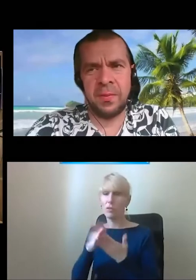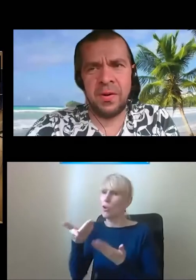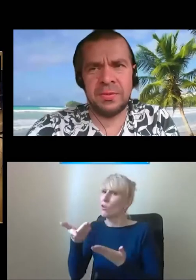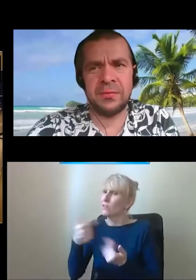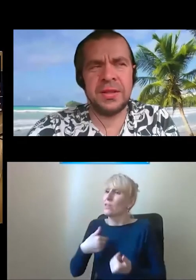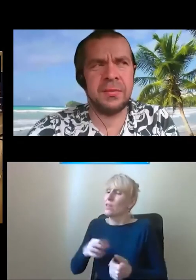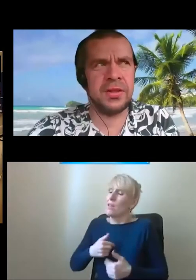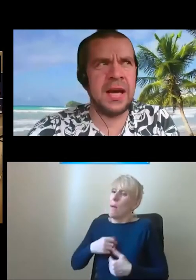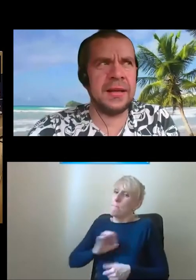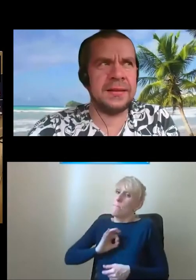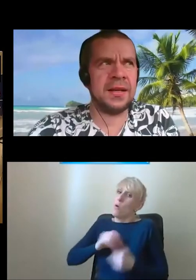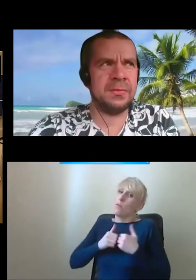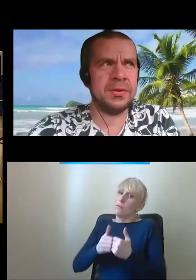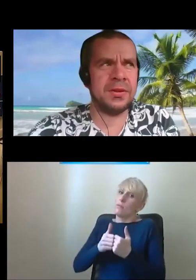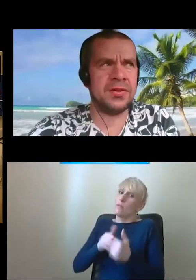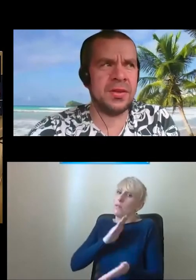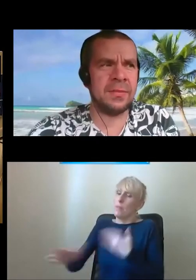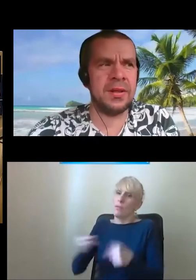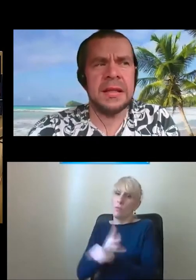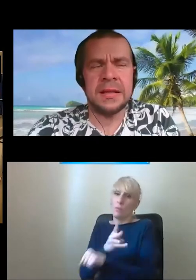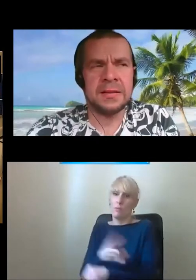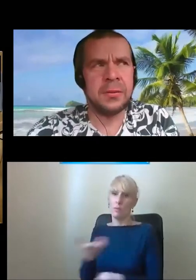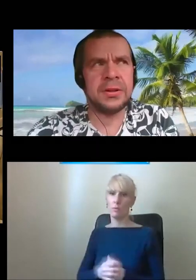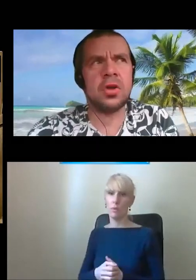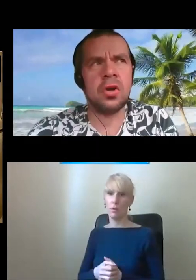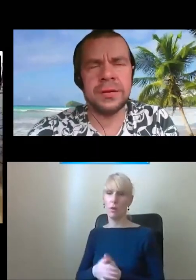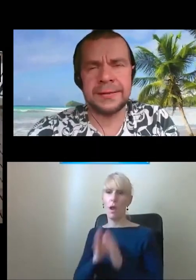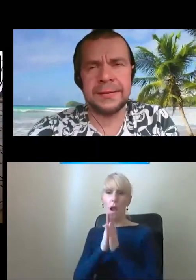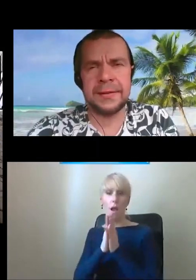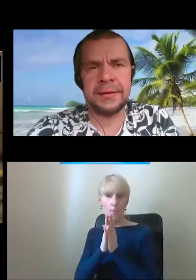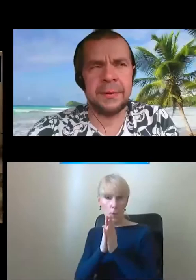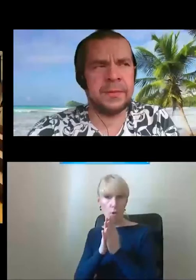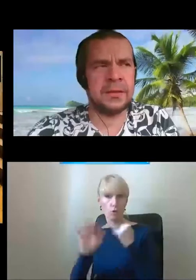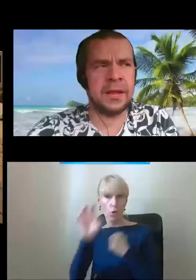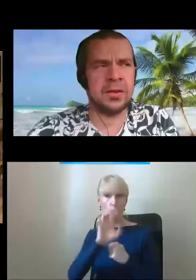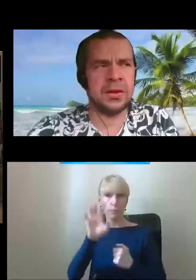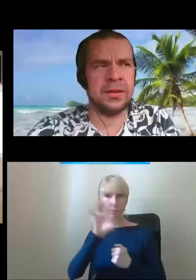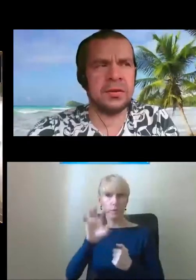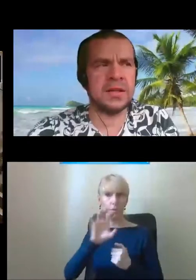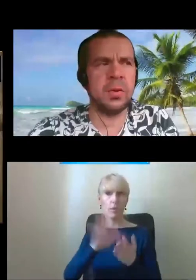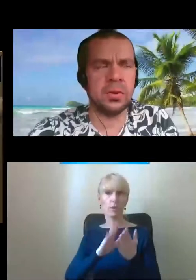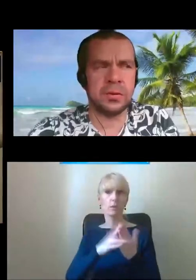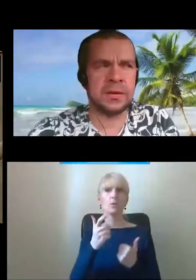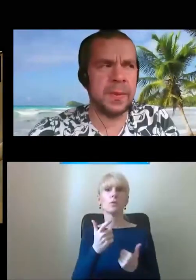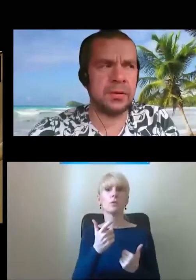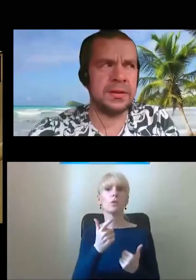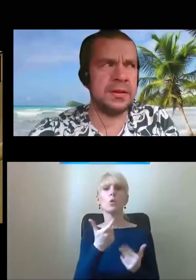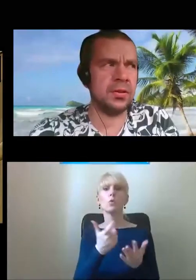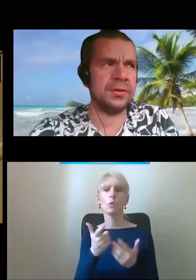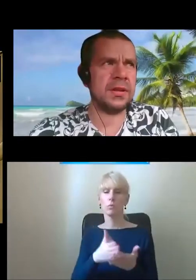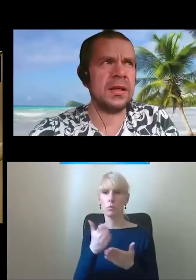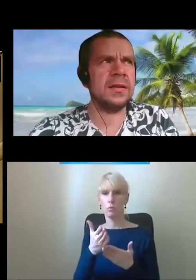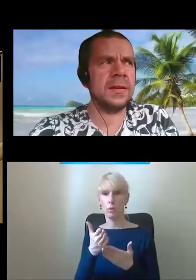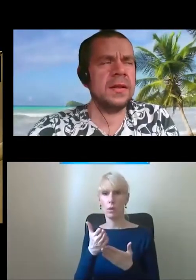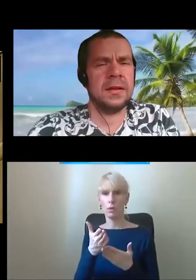obserwujcie, co będzie dalej, bo to też jakby cały ten kontekst tego transportu na ten peron jest